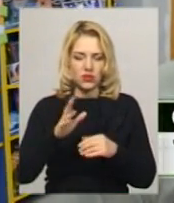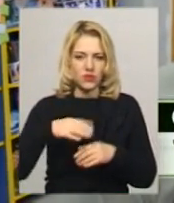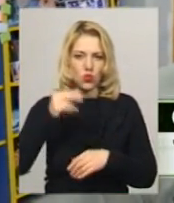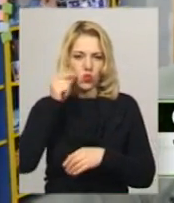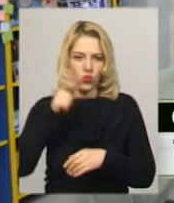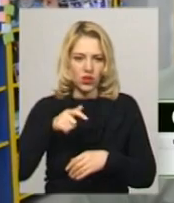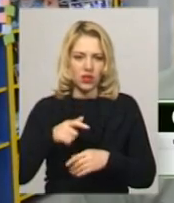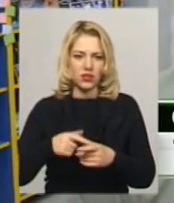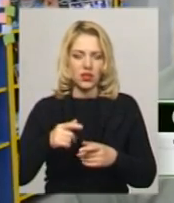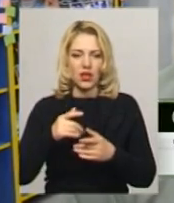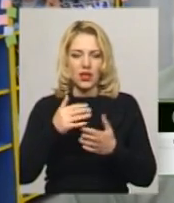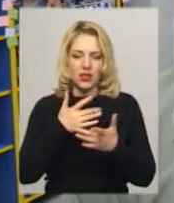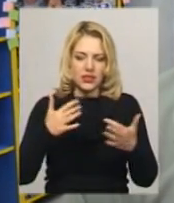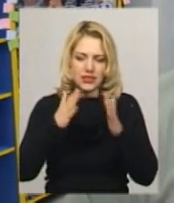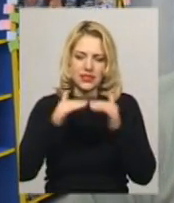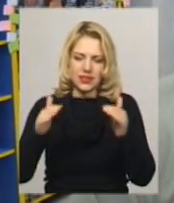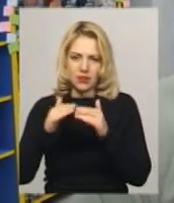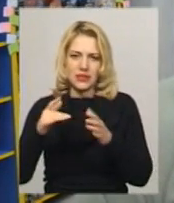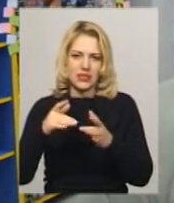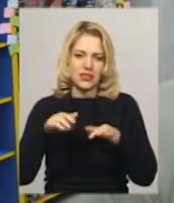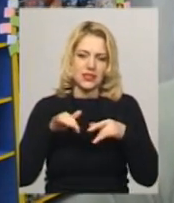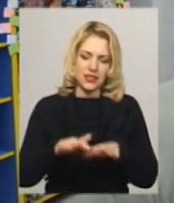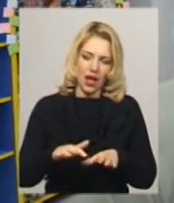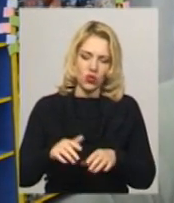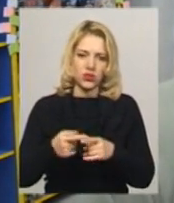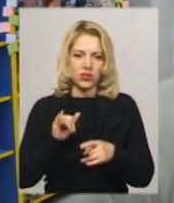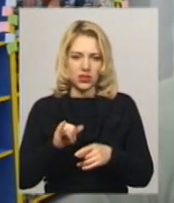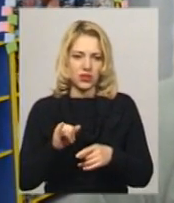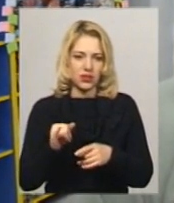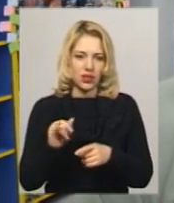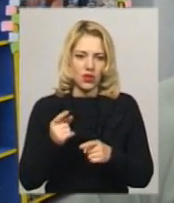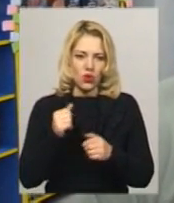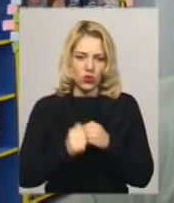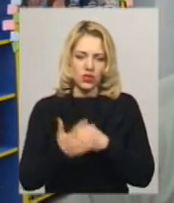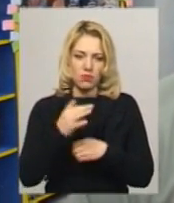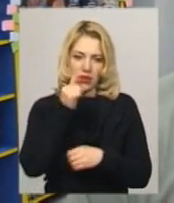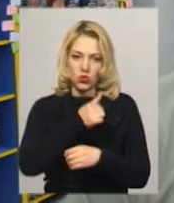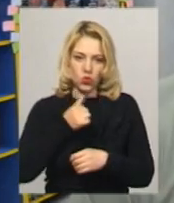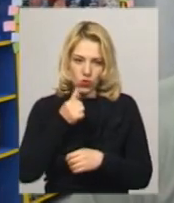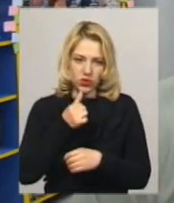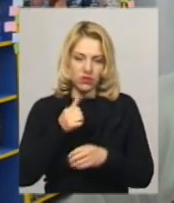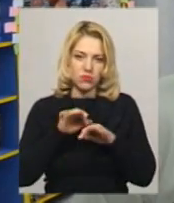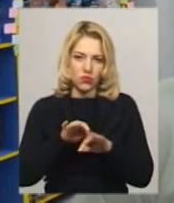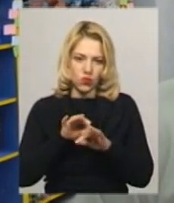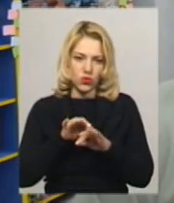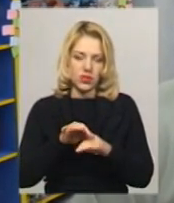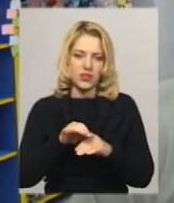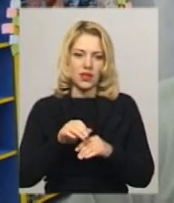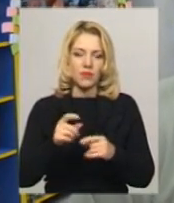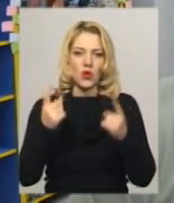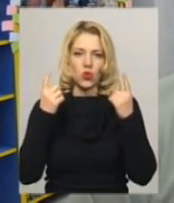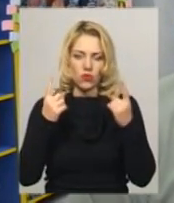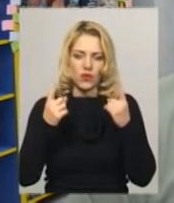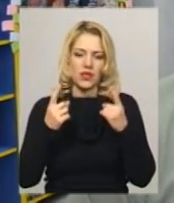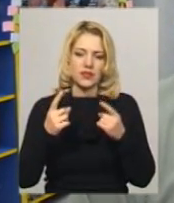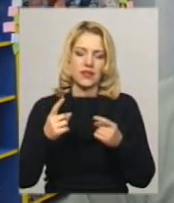різним таборам, заходам та акціям, та і зі всього світу. Тому що кожних п'ять років проводиться ювілейна міжкрива